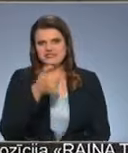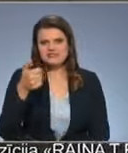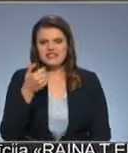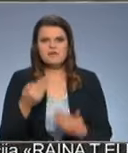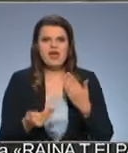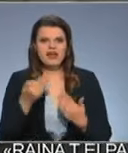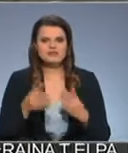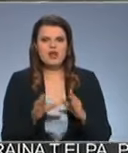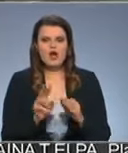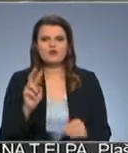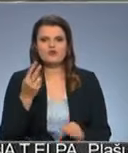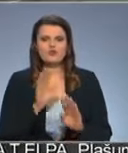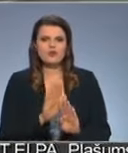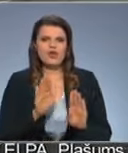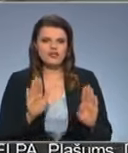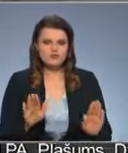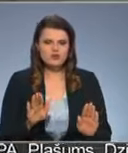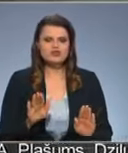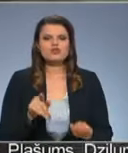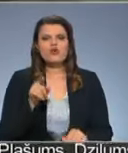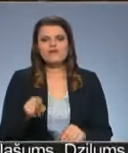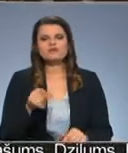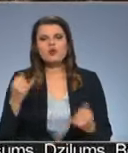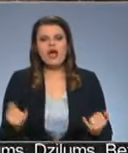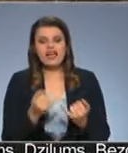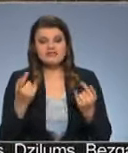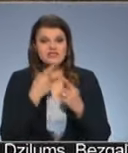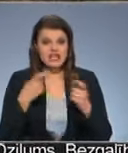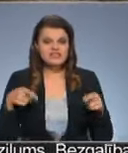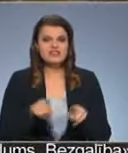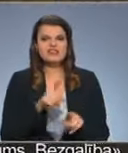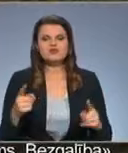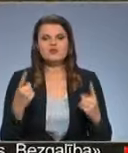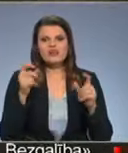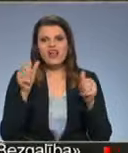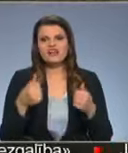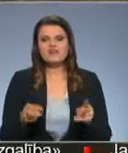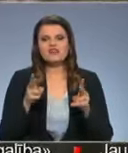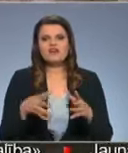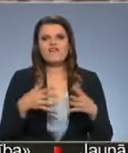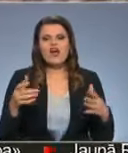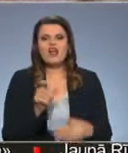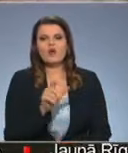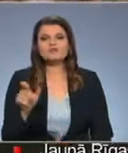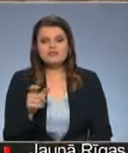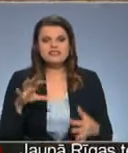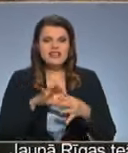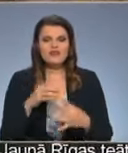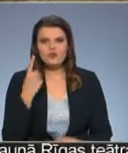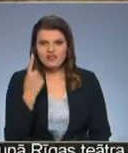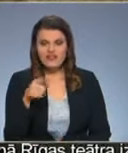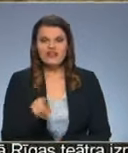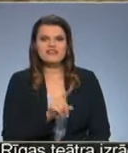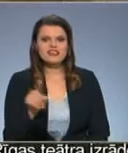eksperimentējot ar dubultu ekspozīciju. Deināts ar to ir aizrāvies un atzīst, ka tas ir unikāls veids, kā vairākus mirkļus savienot vienā.